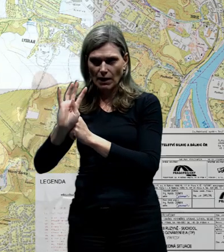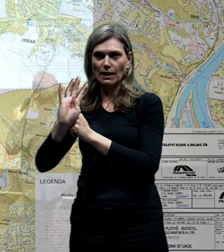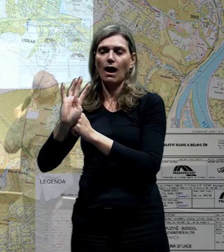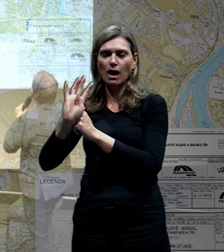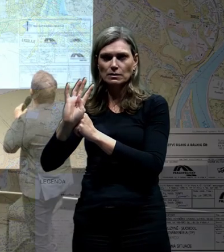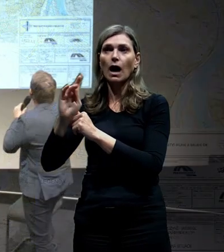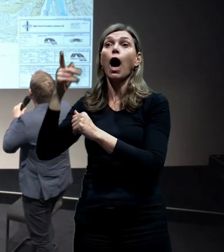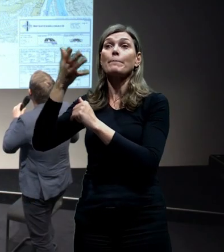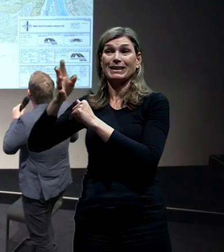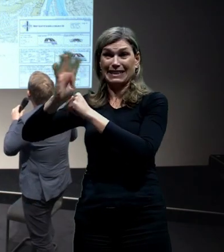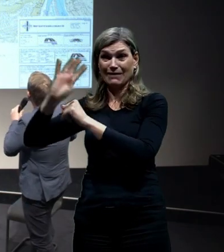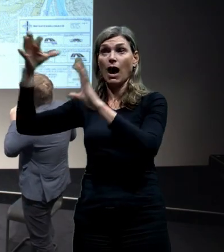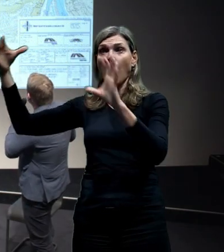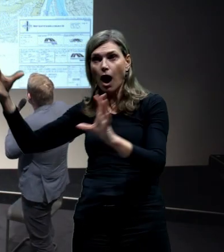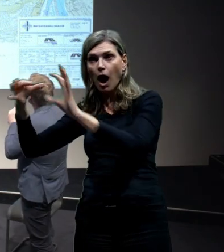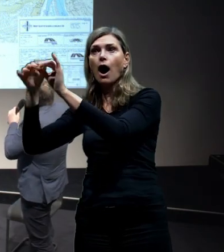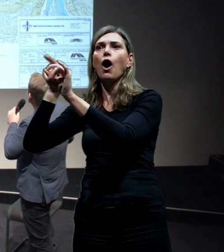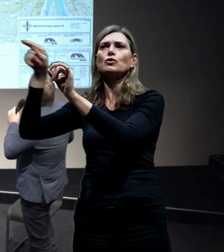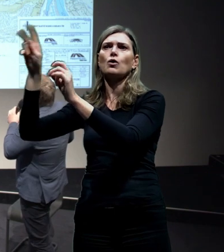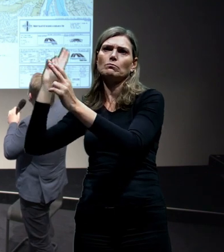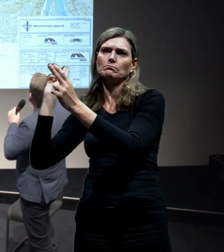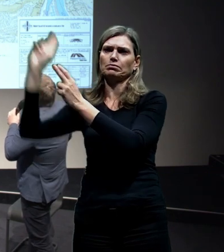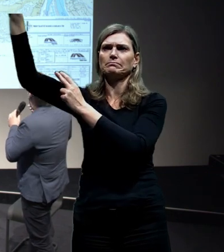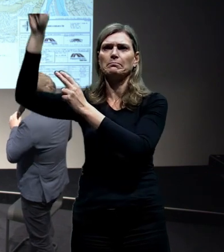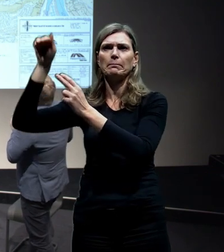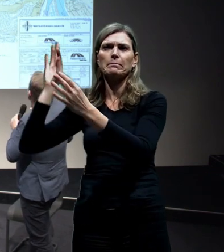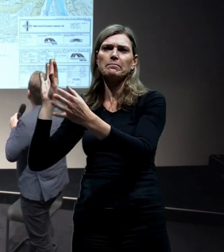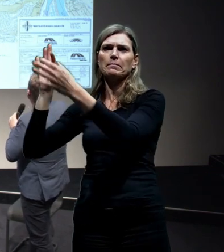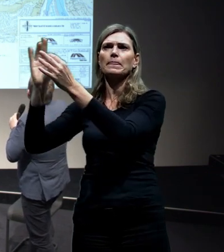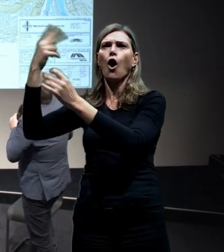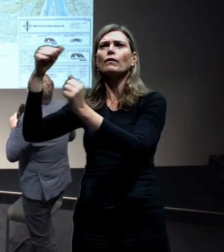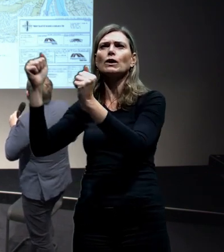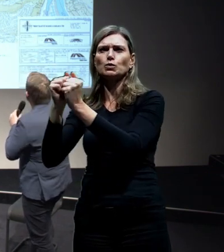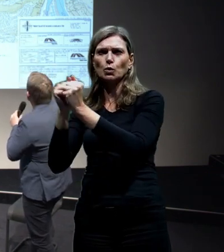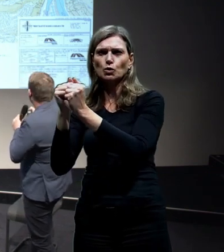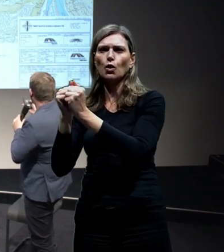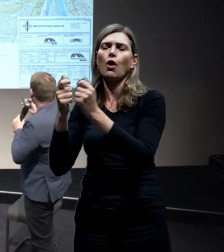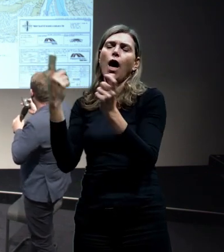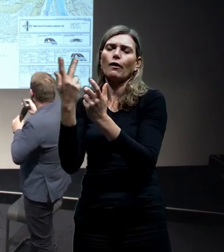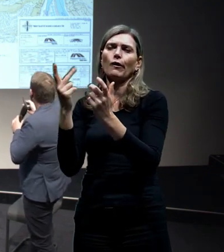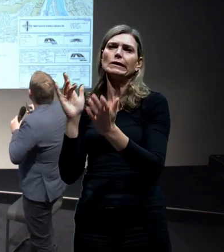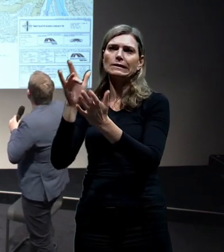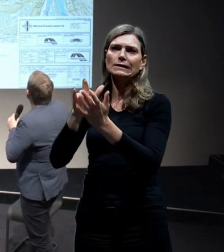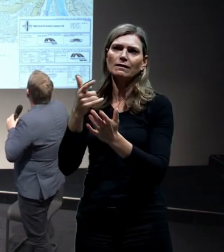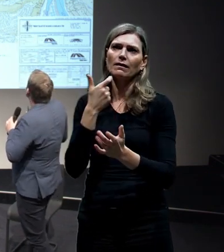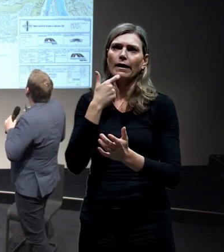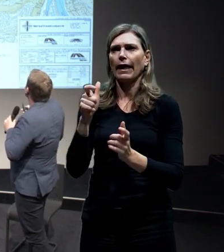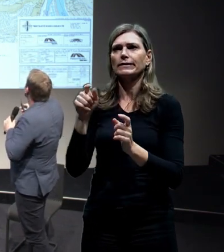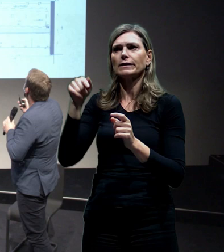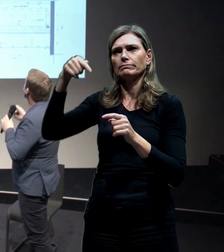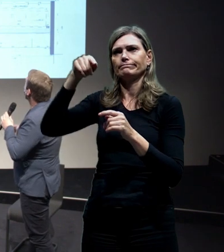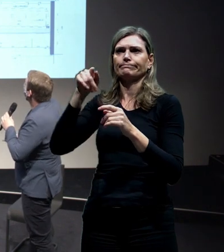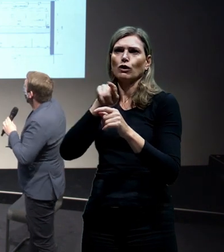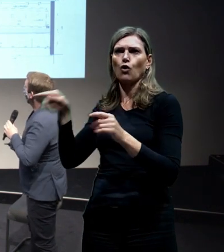odvést transitní dopravu ze Sůhdola tak, aby neprojížděla vlastně vůbec touto městskou